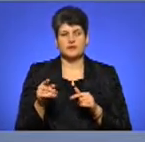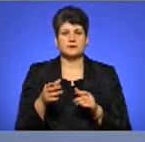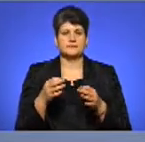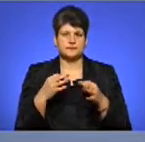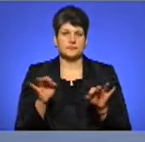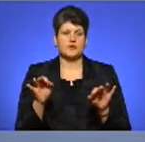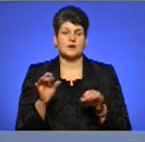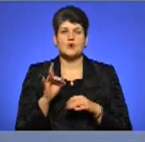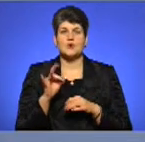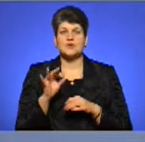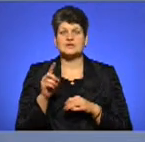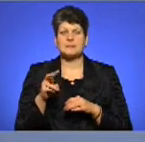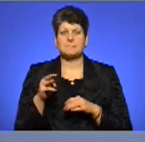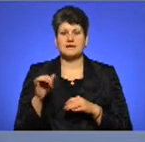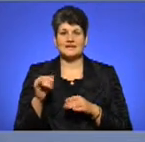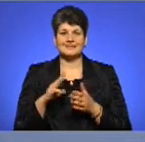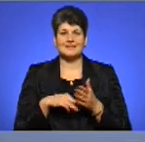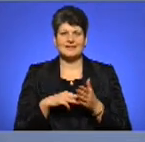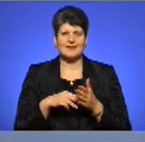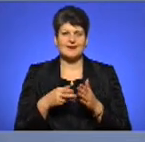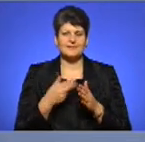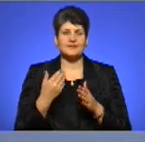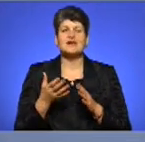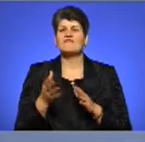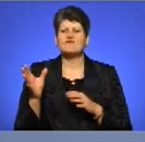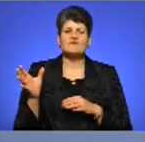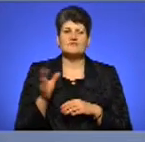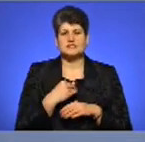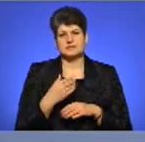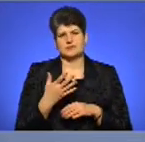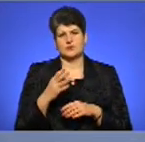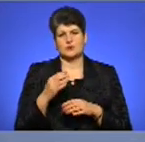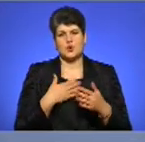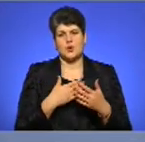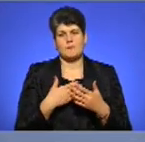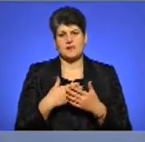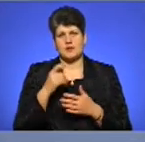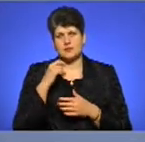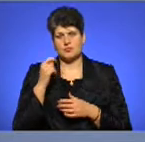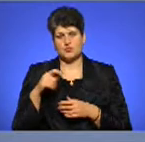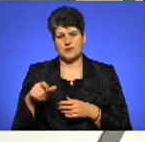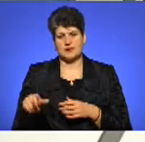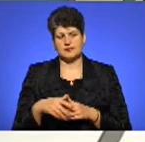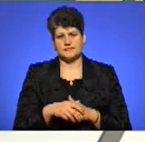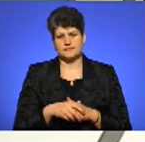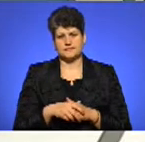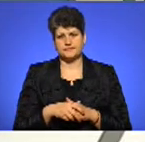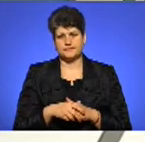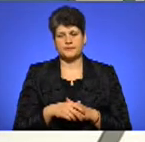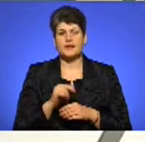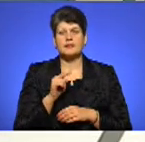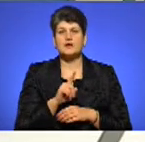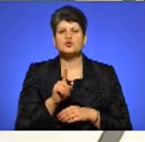для всіх громадян України. Це абсолютно нормально. Те, що люди